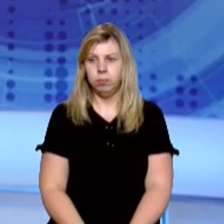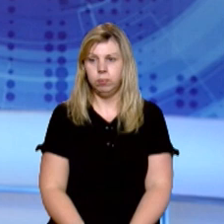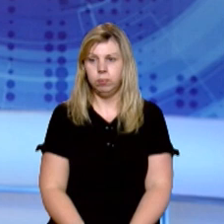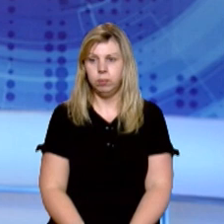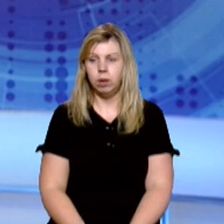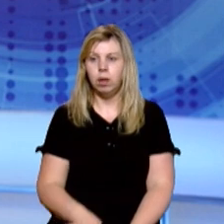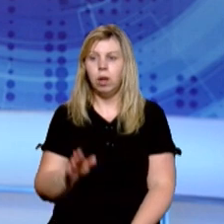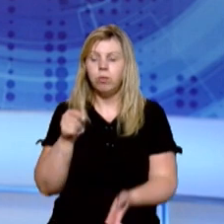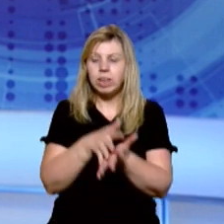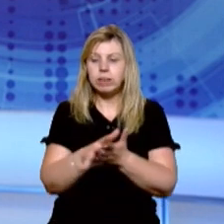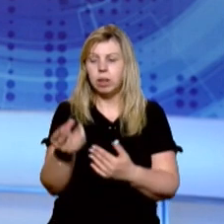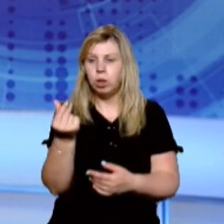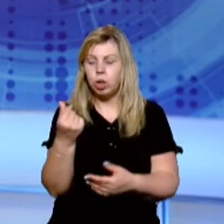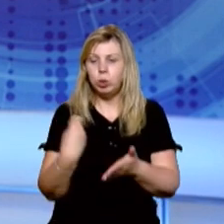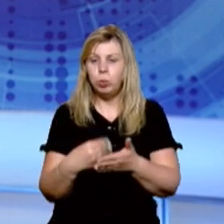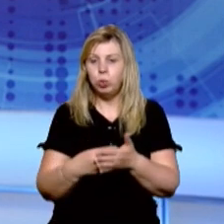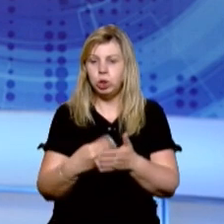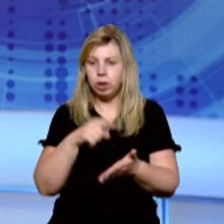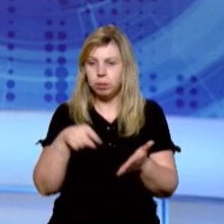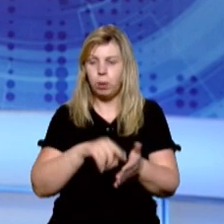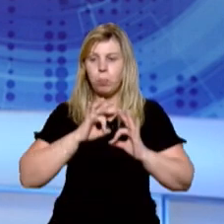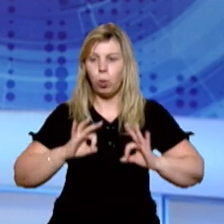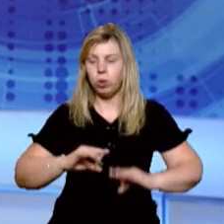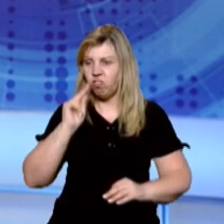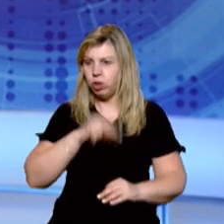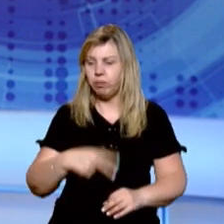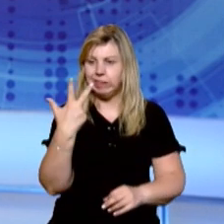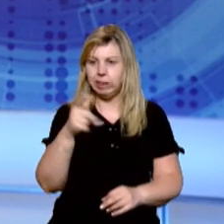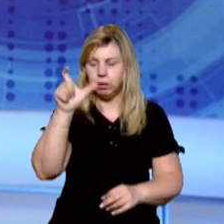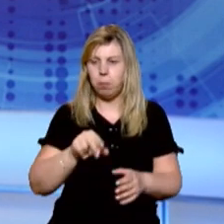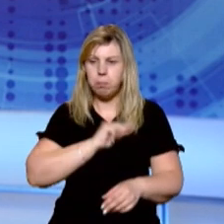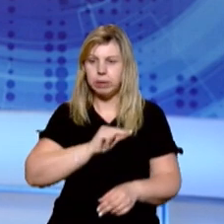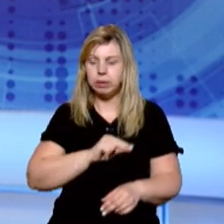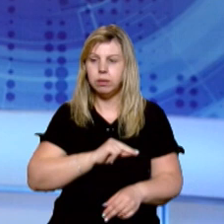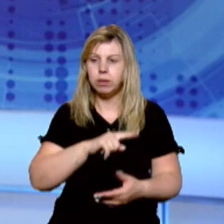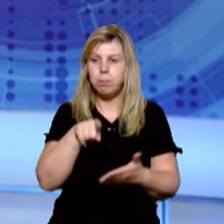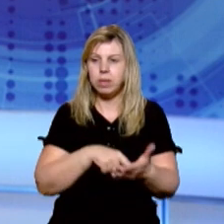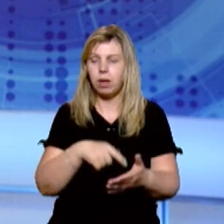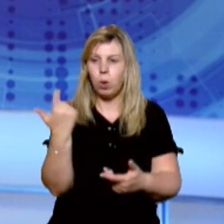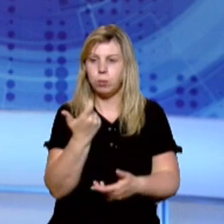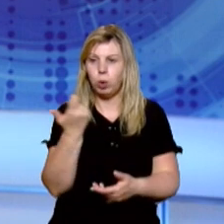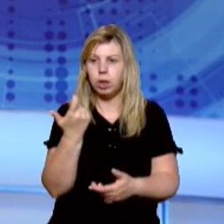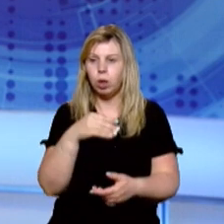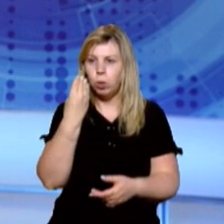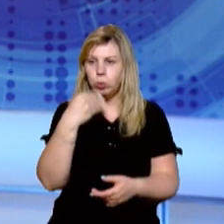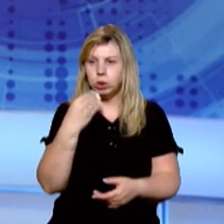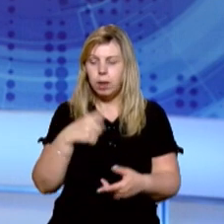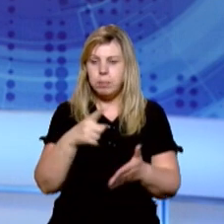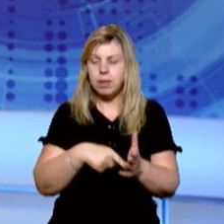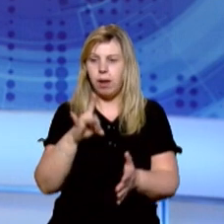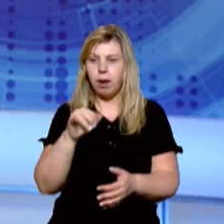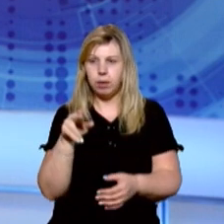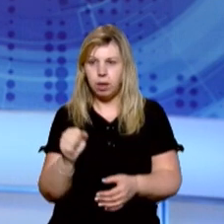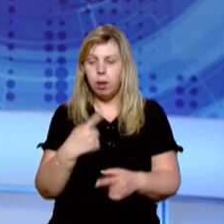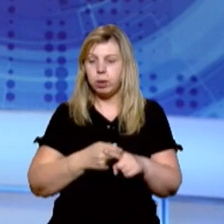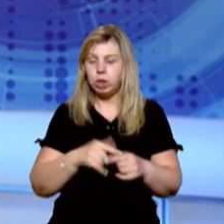У розтраті коштів з бюджетом прокуратура обвинувачує трьох працівників Департаменту міського господарства Ужгородської міської